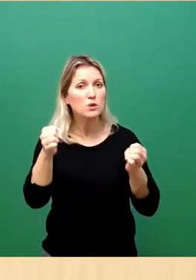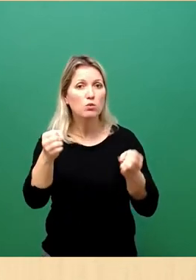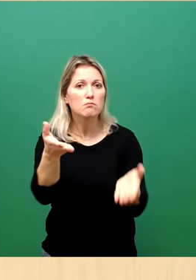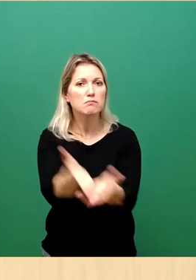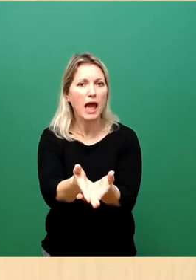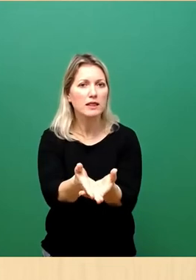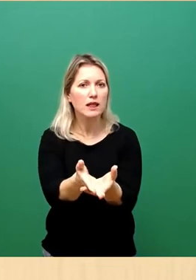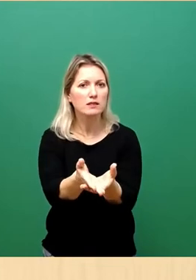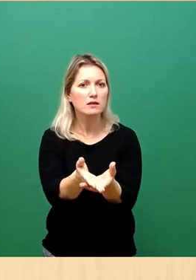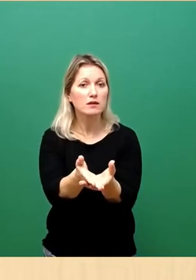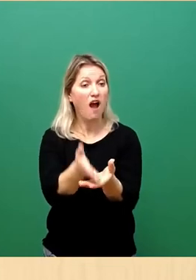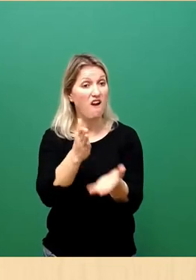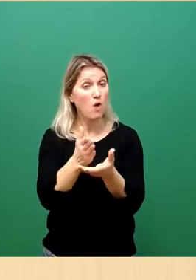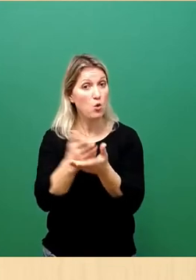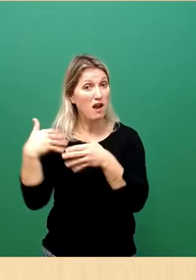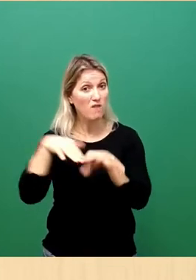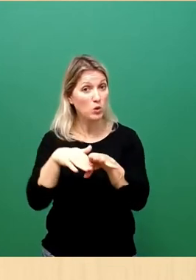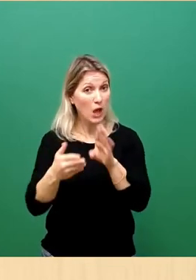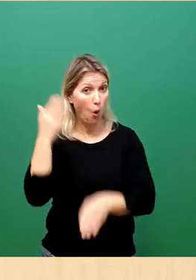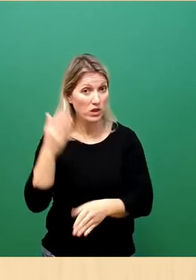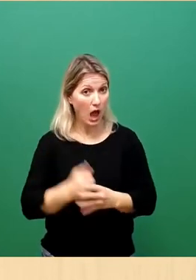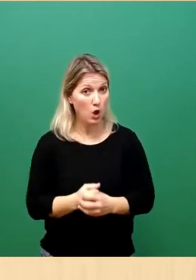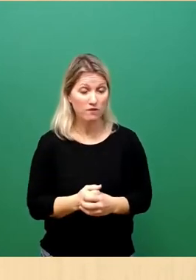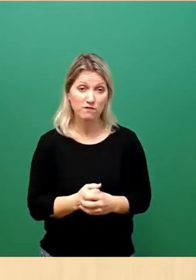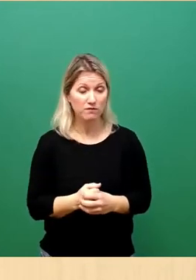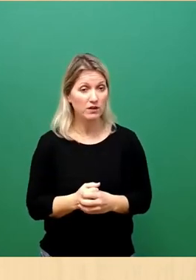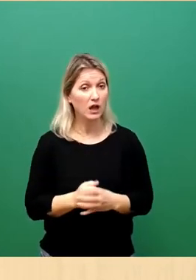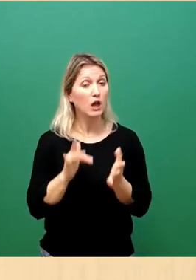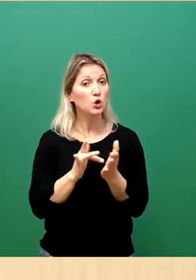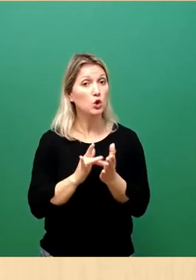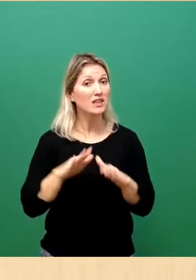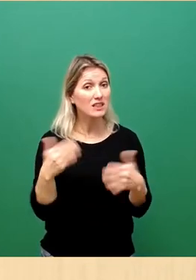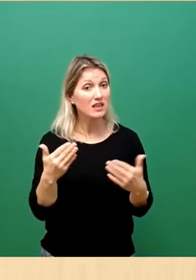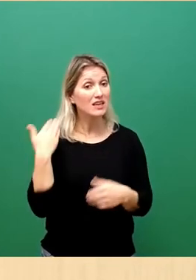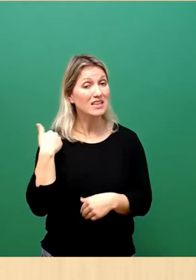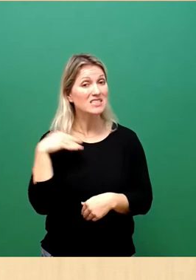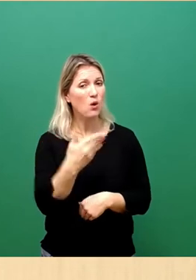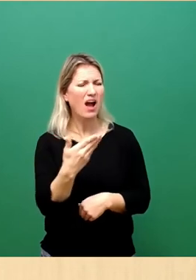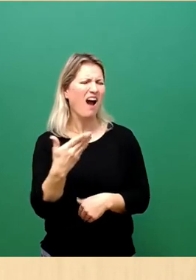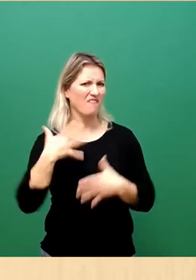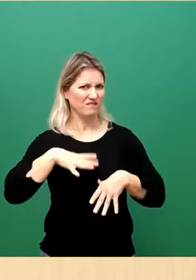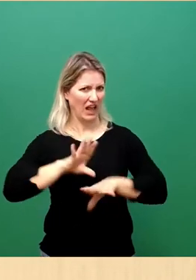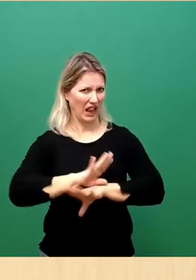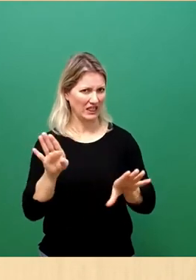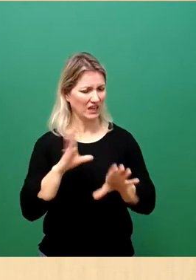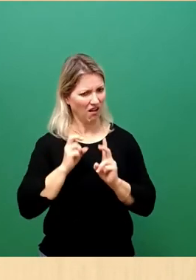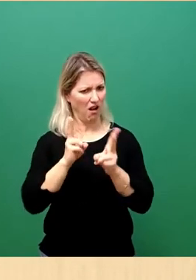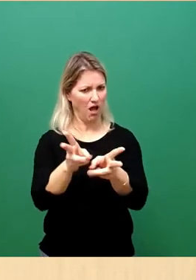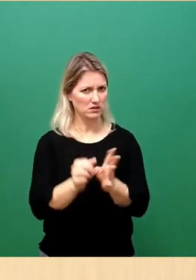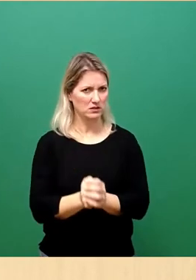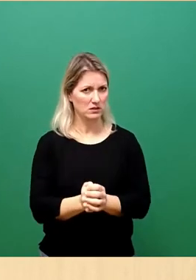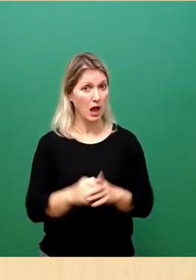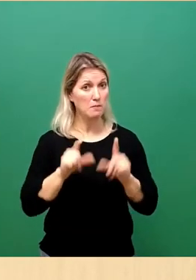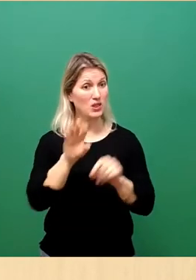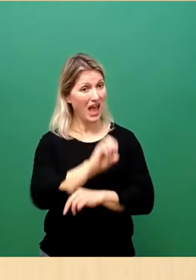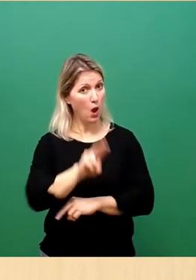Aber nicht, weil die Flüchtlingsströme aufgehört haben, sondern weil man das nicht mehr wollte. Man hat also von der EU darauf